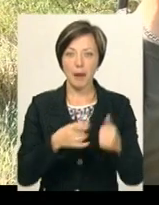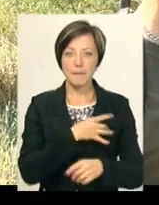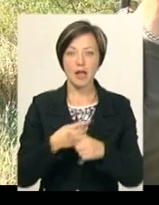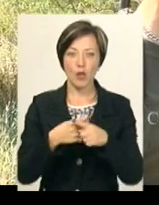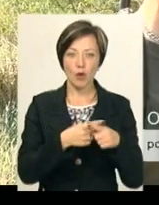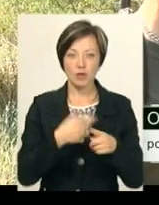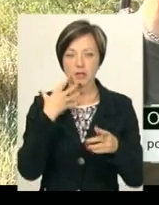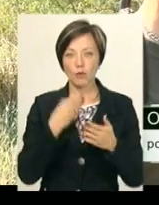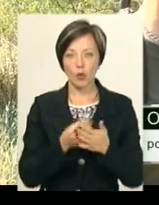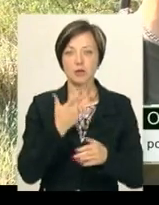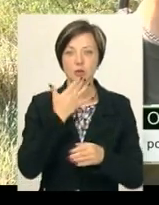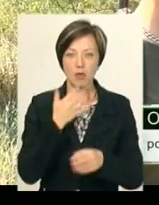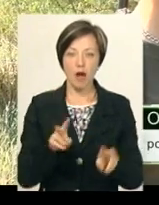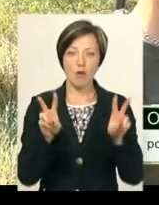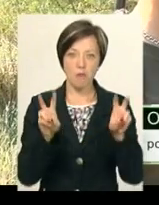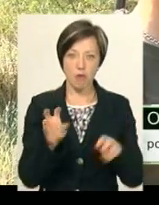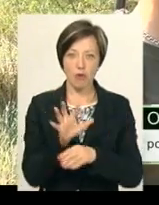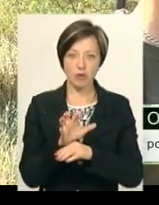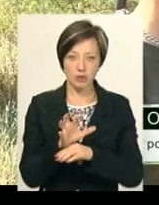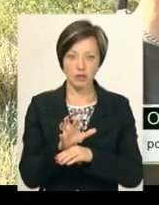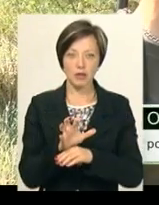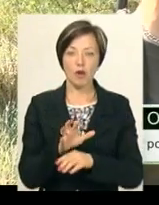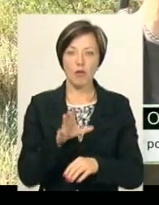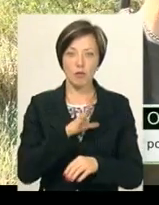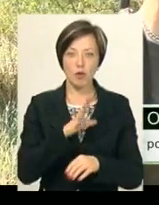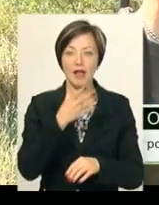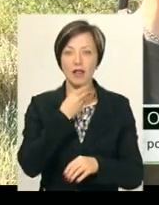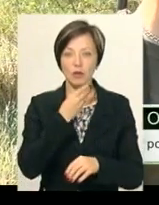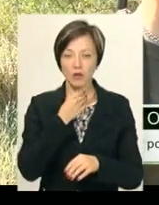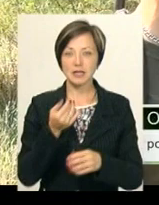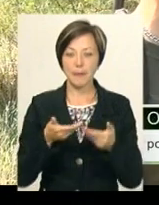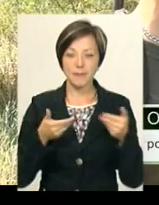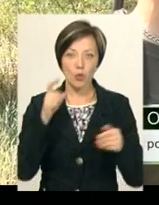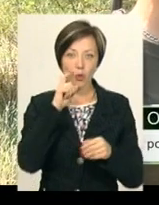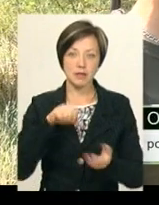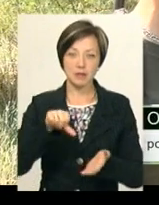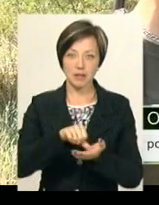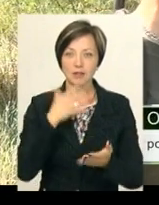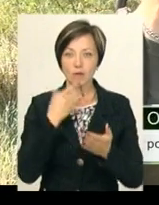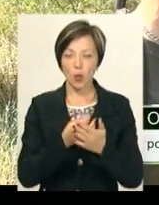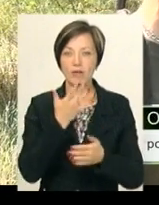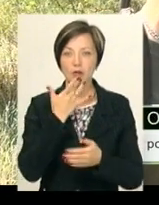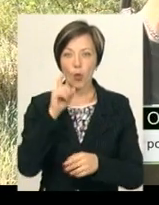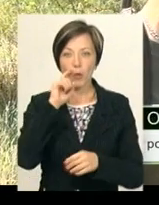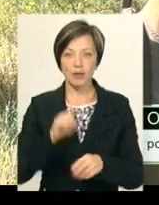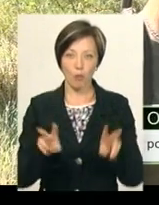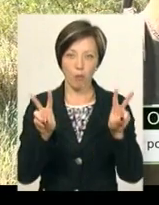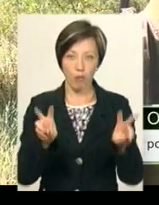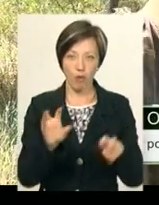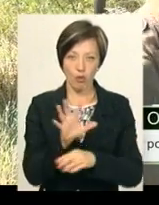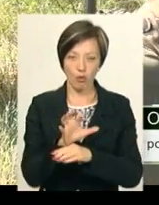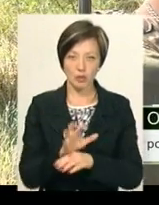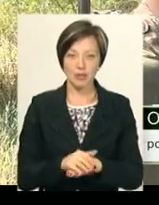Білоруси своєю національною породою, білоруським гончаком були литовці, і ми, українці, представили свою національну українську породу.